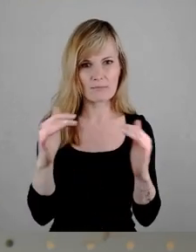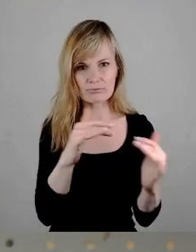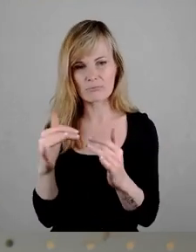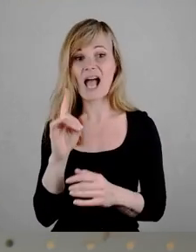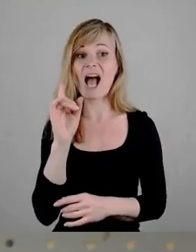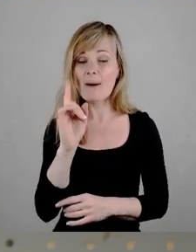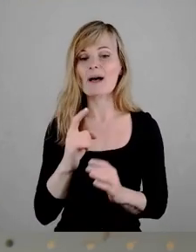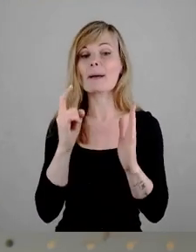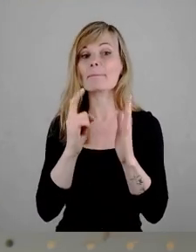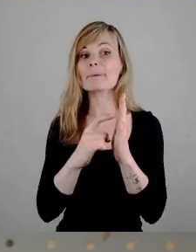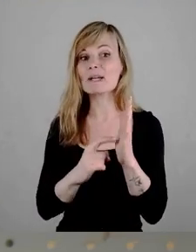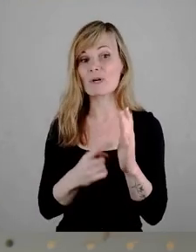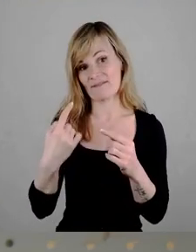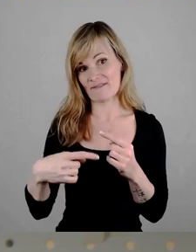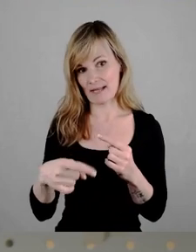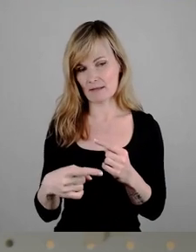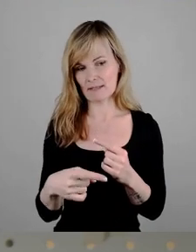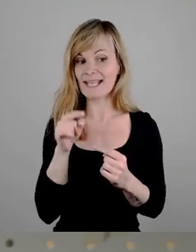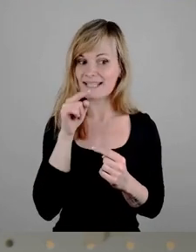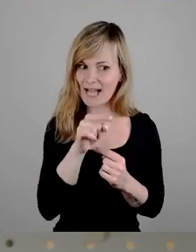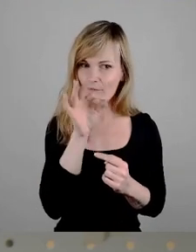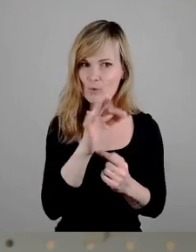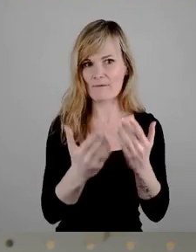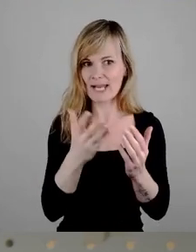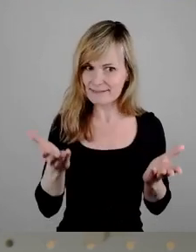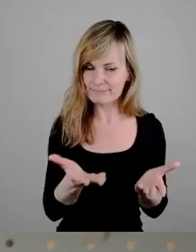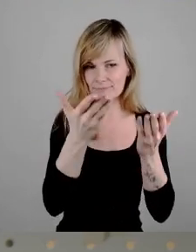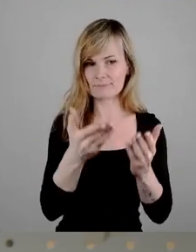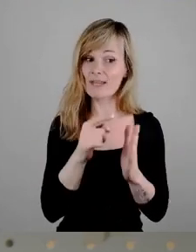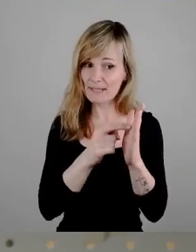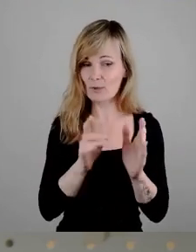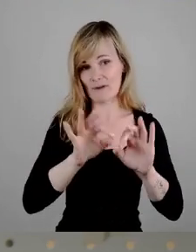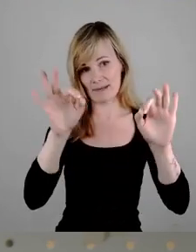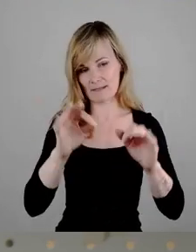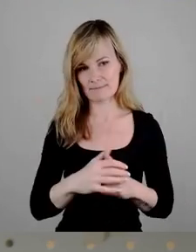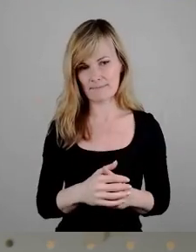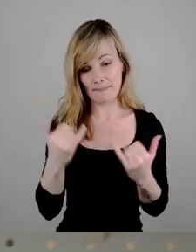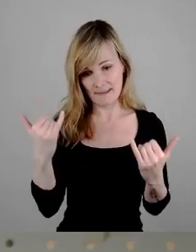Schub sein, die Bedingungen zu verbessern. Wir haben ja hier schon mehrfach im Rat auch darüber gesprochen.